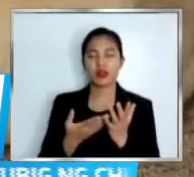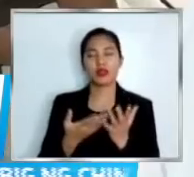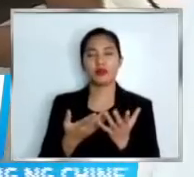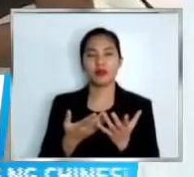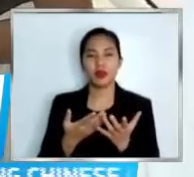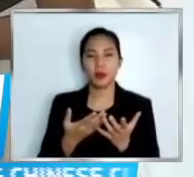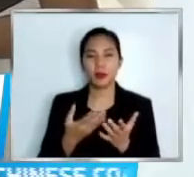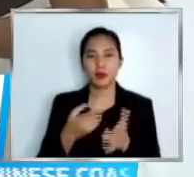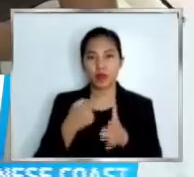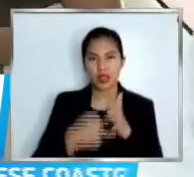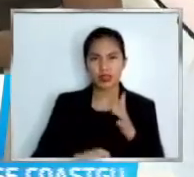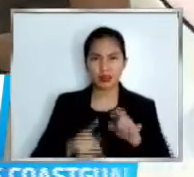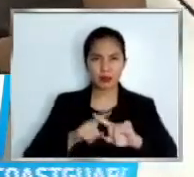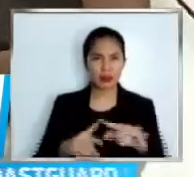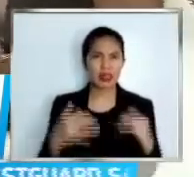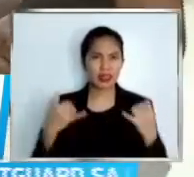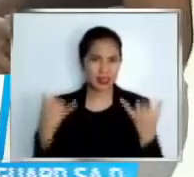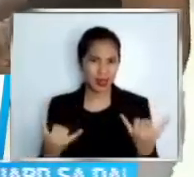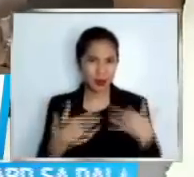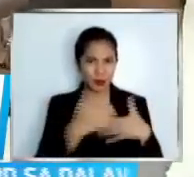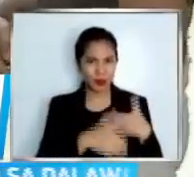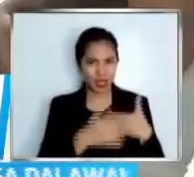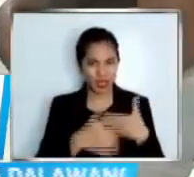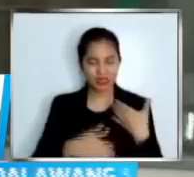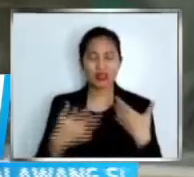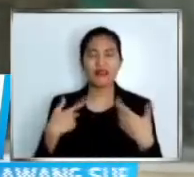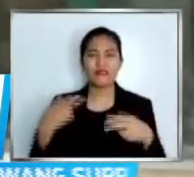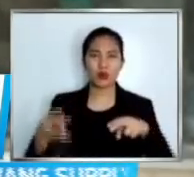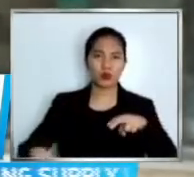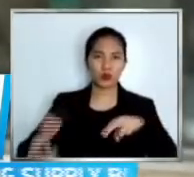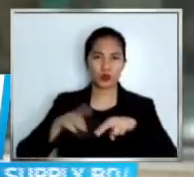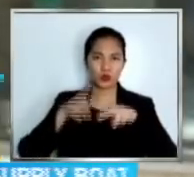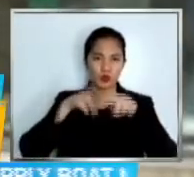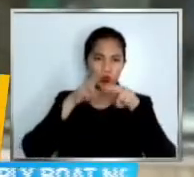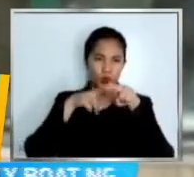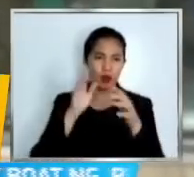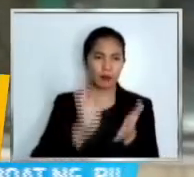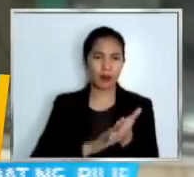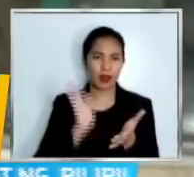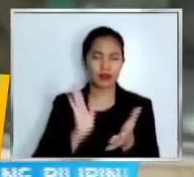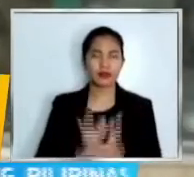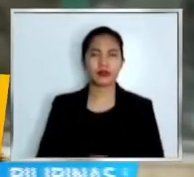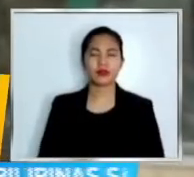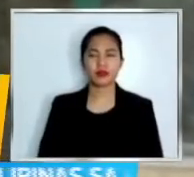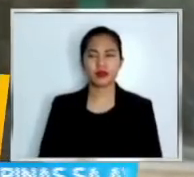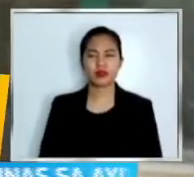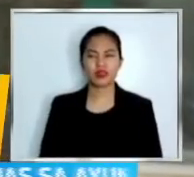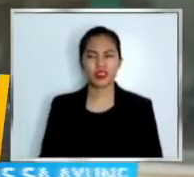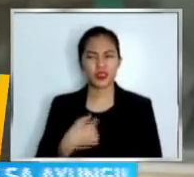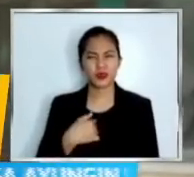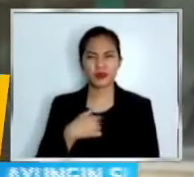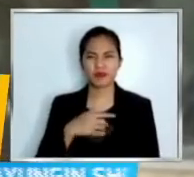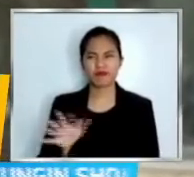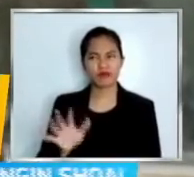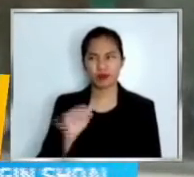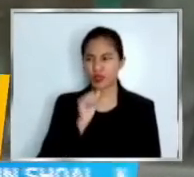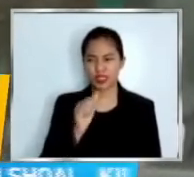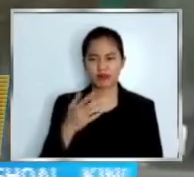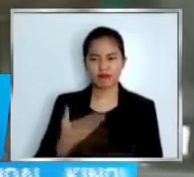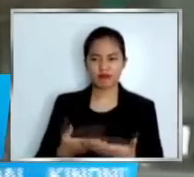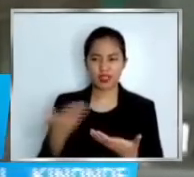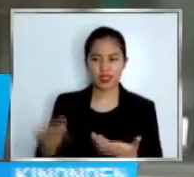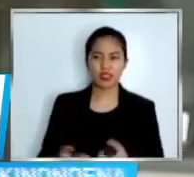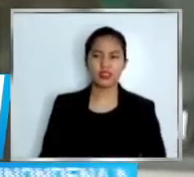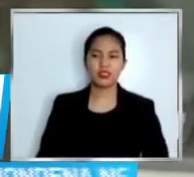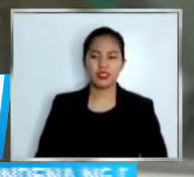pandesal at ibang tinapay, nagtaas na rin ang presyo. Siguro hindi na po ako bibit pag tumaas yung presyo. O siyempre,